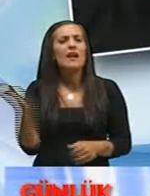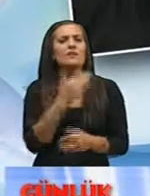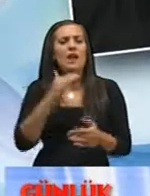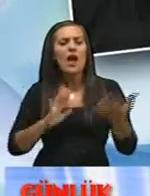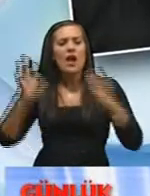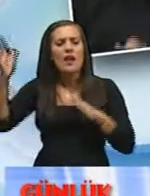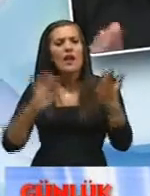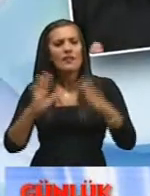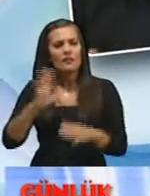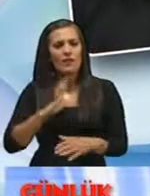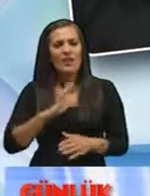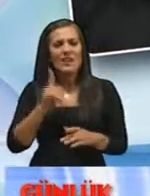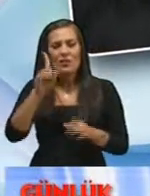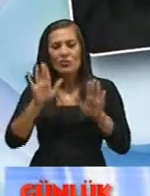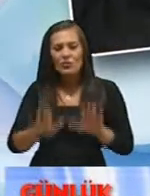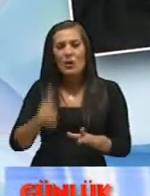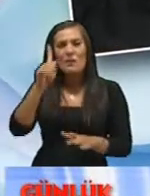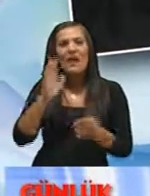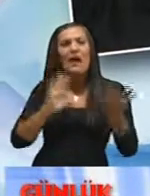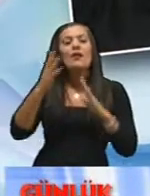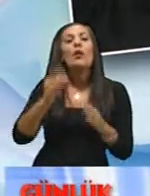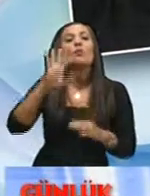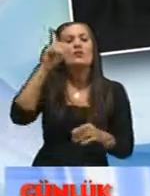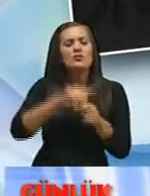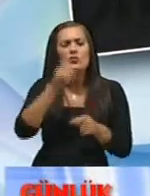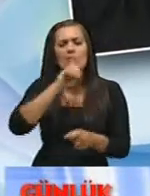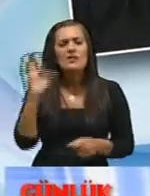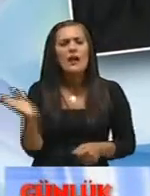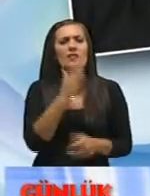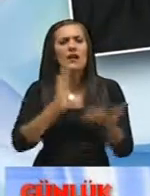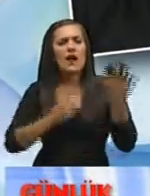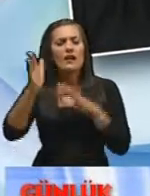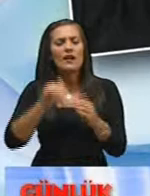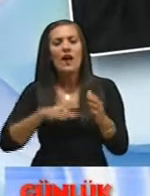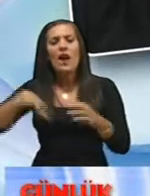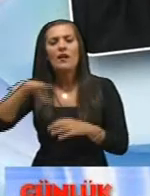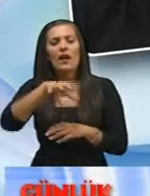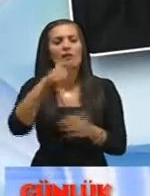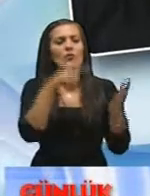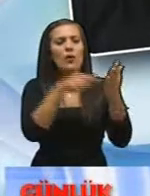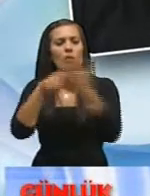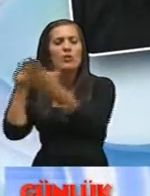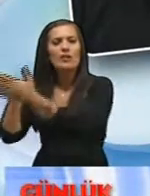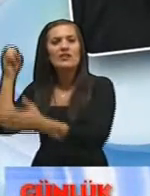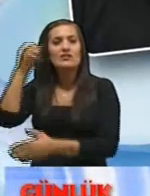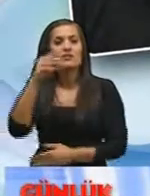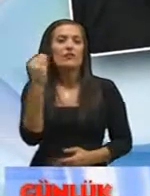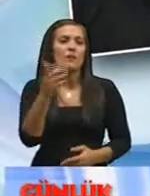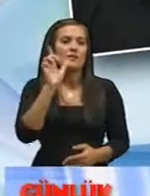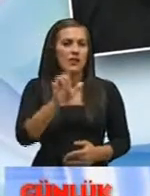var çünkü duran bir hareket olmadığı için o yüzlerce harekete ayrı noktalarda ışık vermeniz gerekiyor